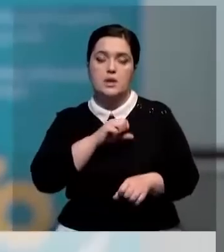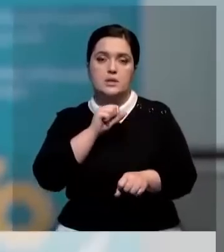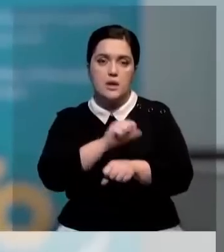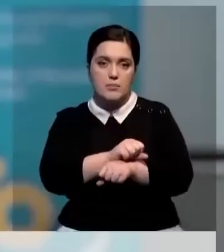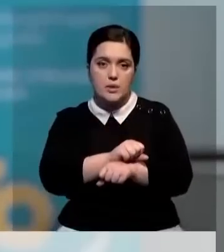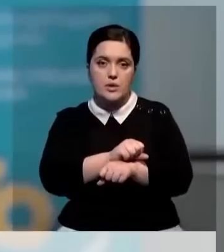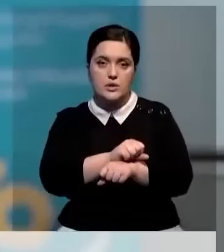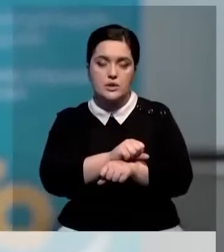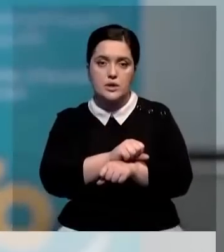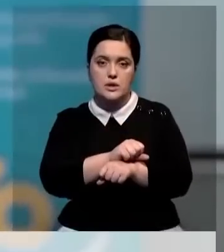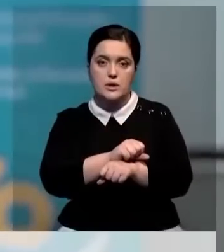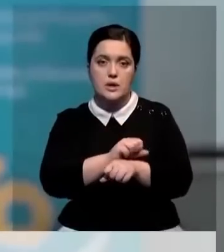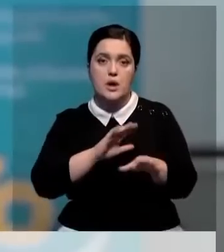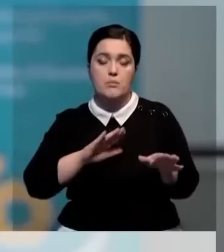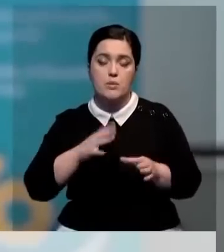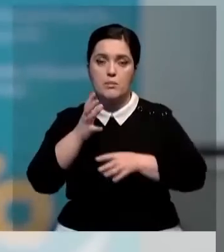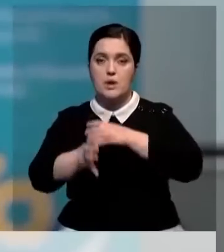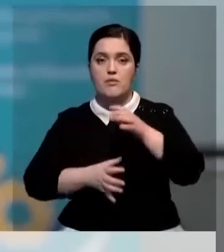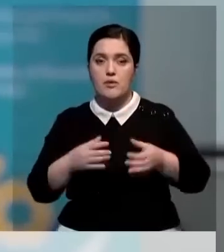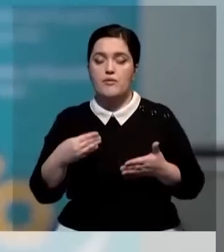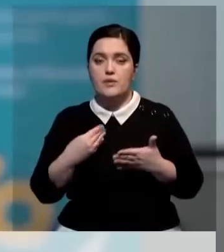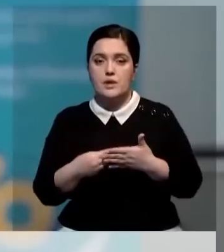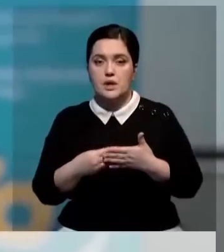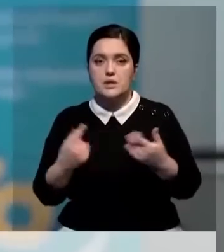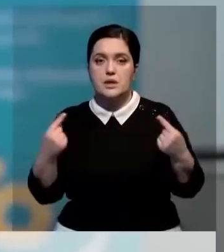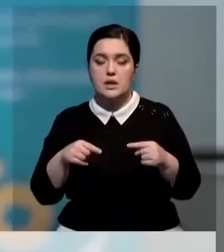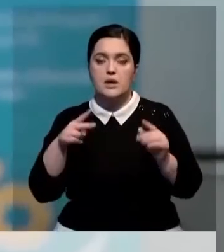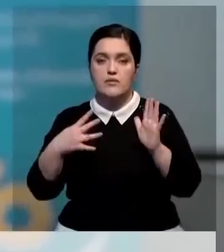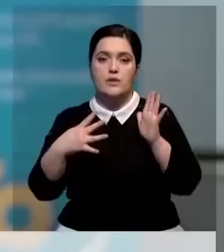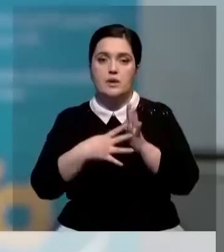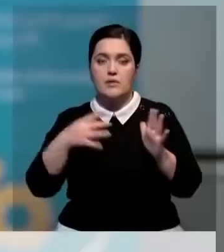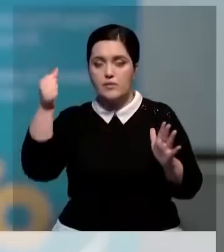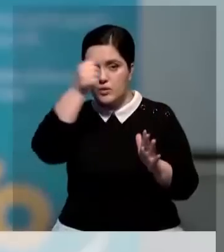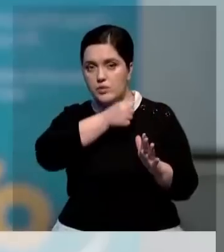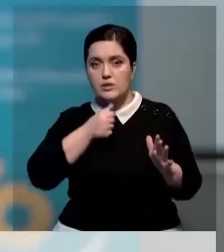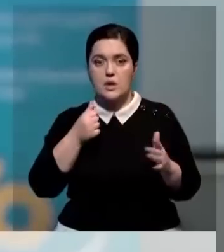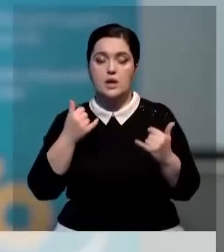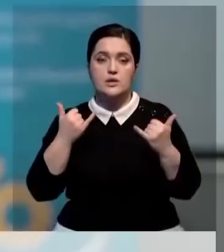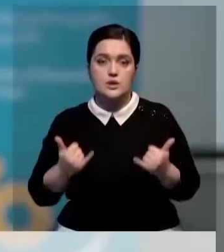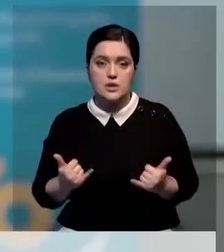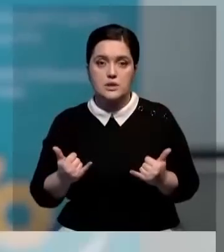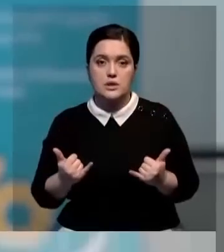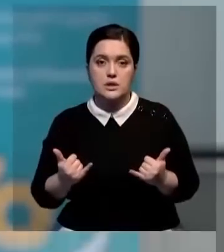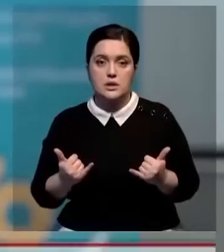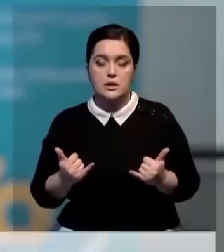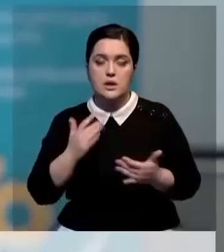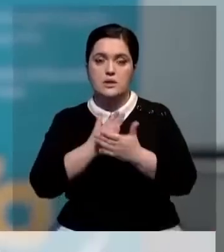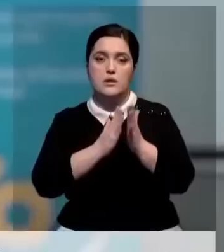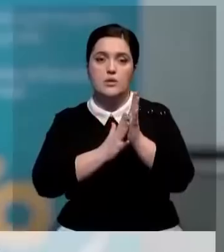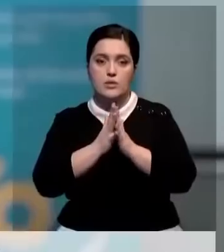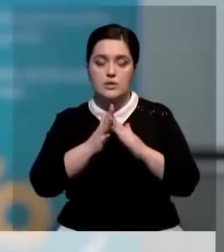мирового финансового кризиса, после 2009 года. Сейчас уже есть значительный рост.